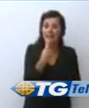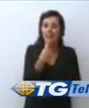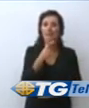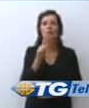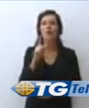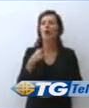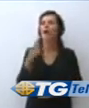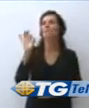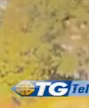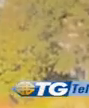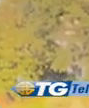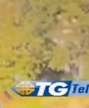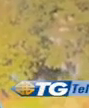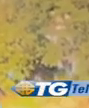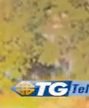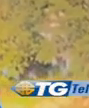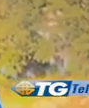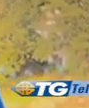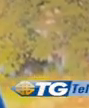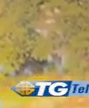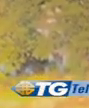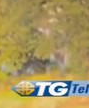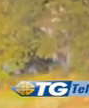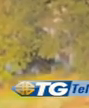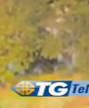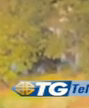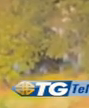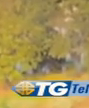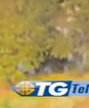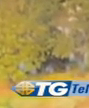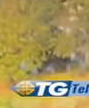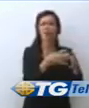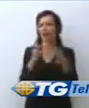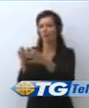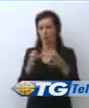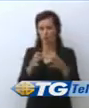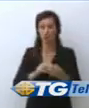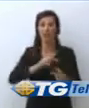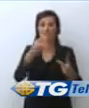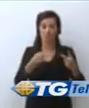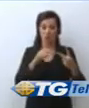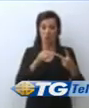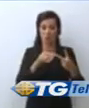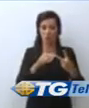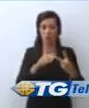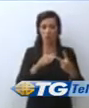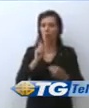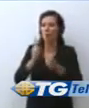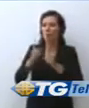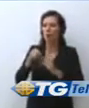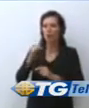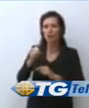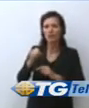chi e quanto svelti. Sui mal di pancia del leader del Carroccio, altra risposta chiara. Il chiarimento politico lo fanno le forze